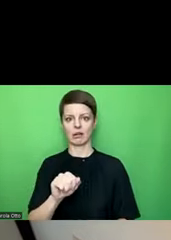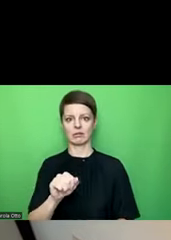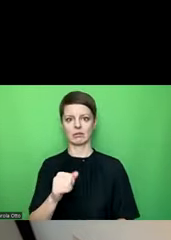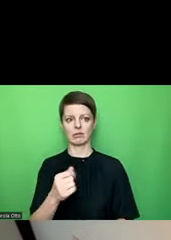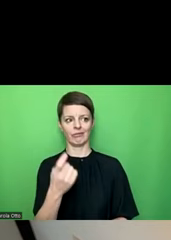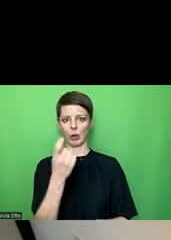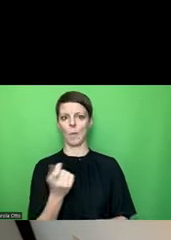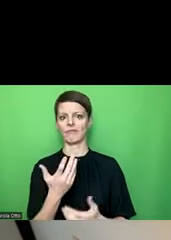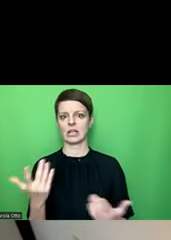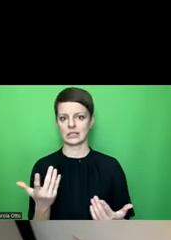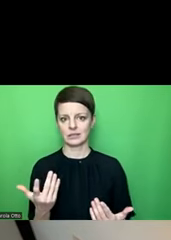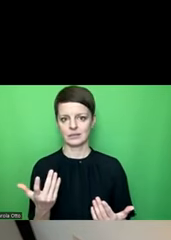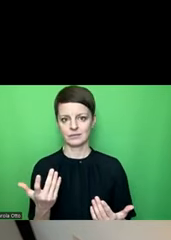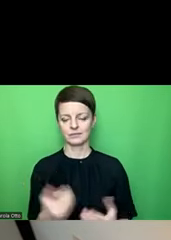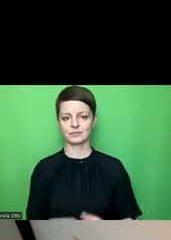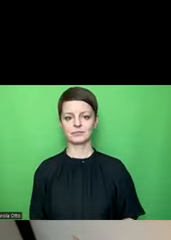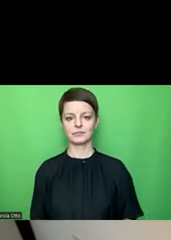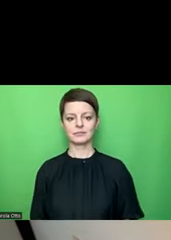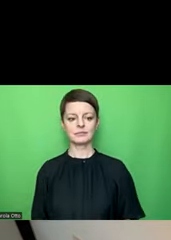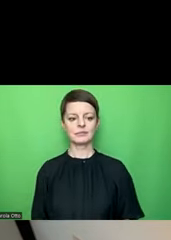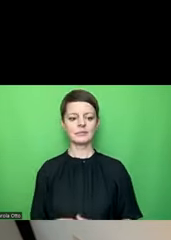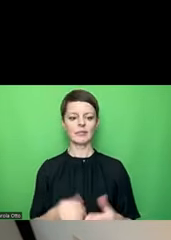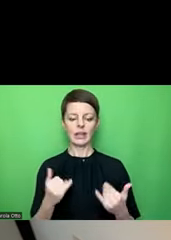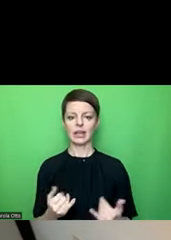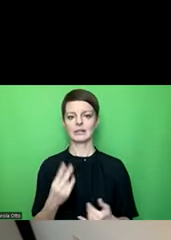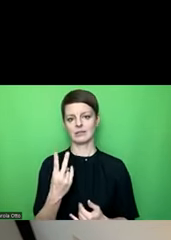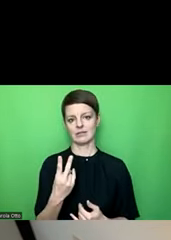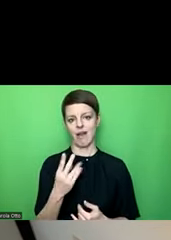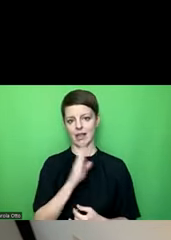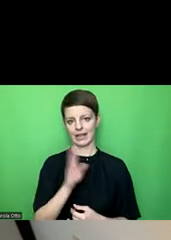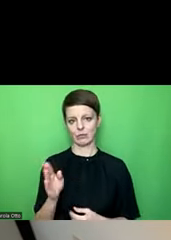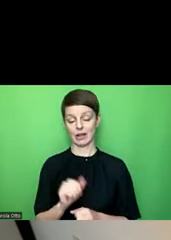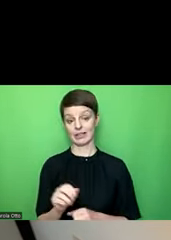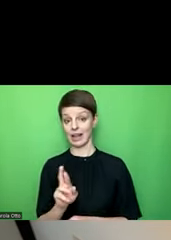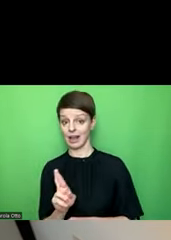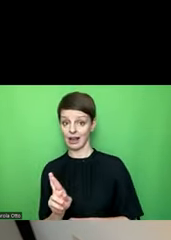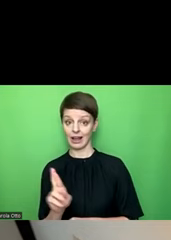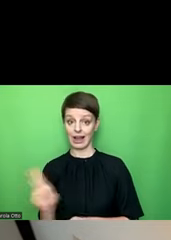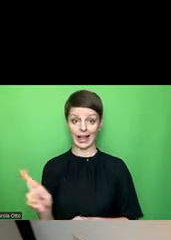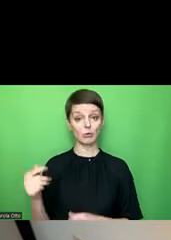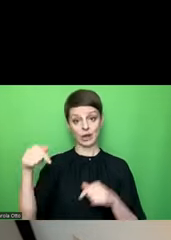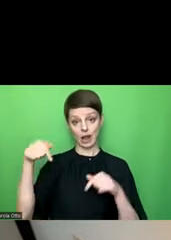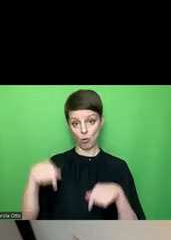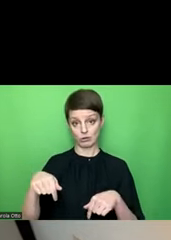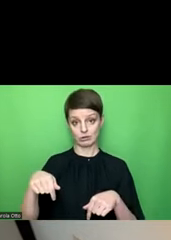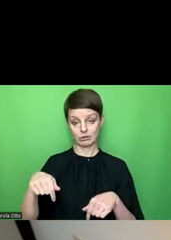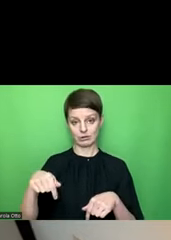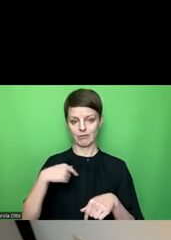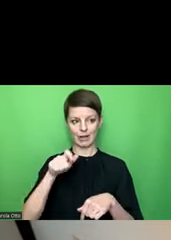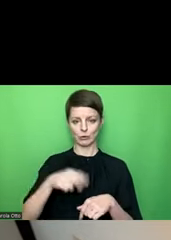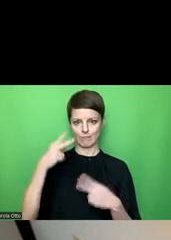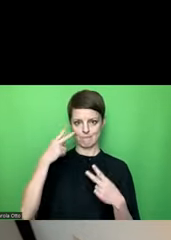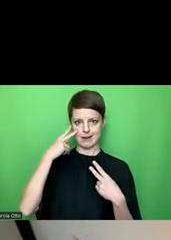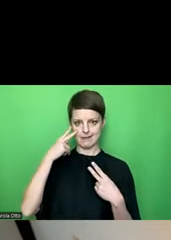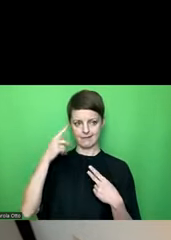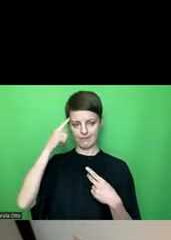erwarten ist. Denn jetzt kann man immer in zwei Richtungen navigieren, entweder nach rechts oder nach unten. Und wenn ich blind bin, weiß ich